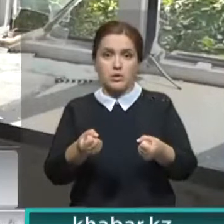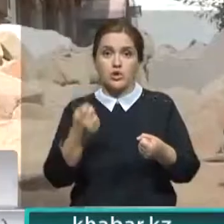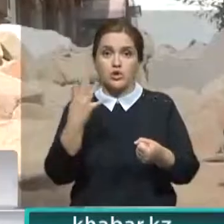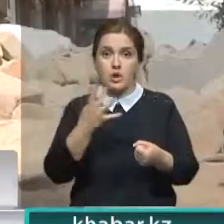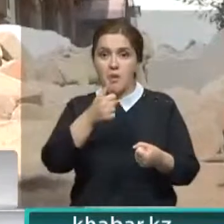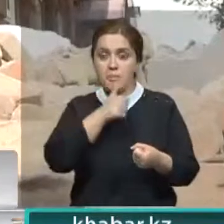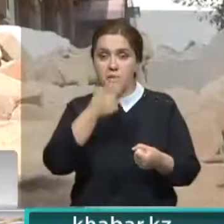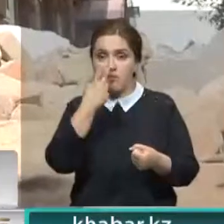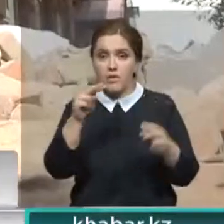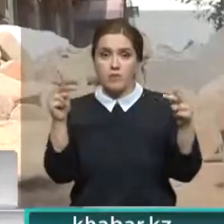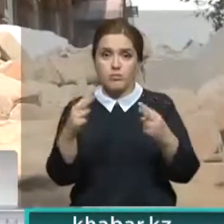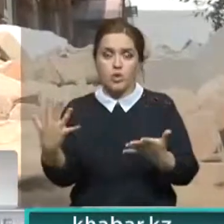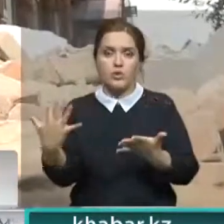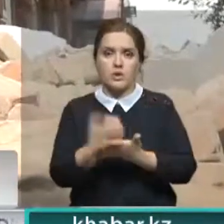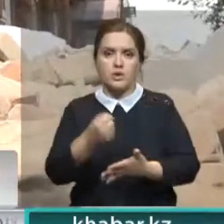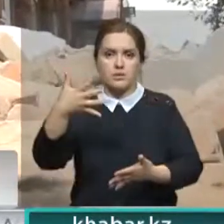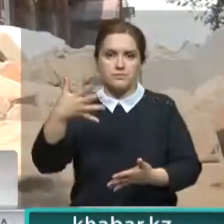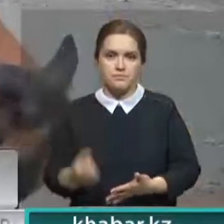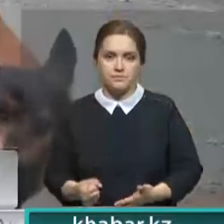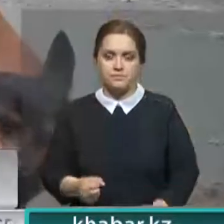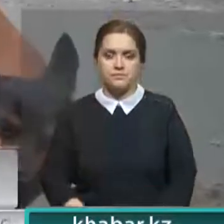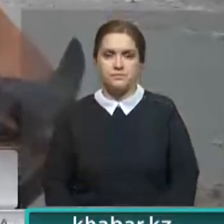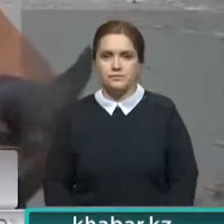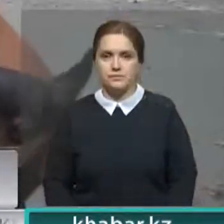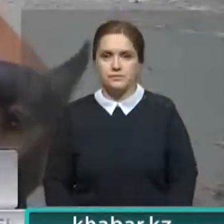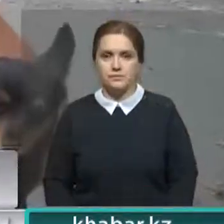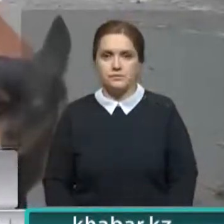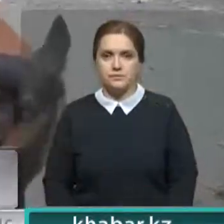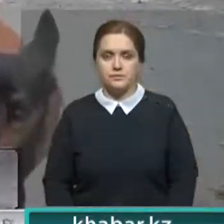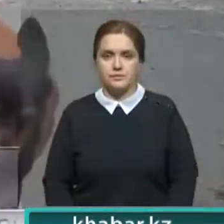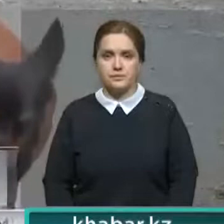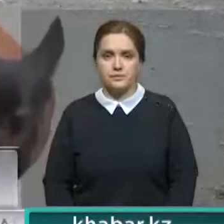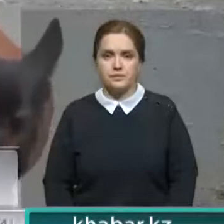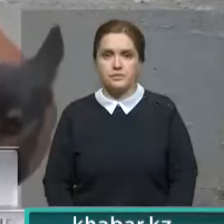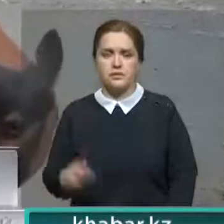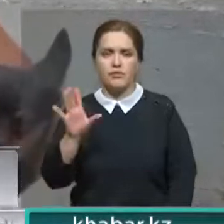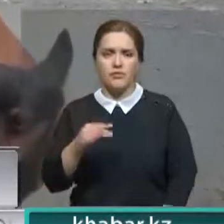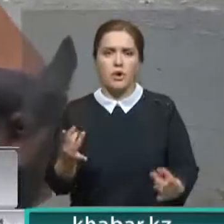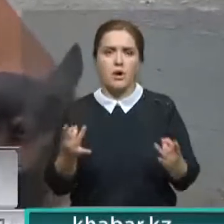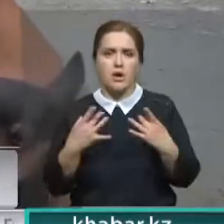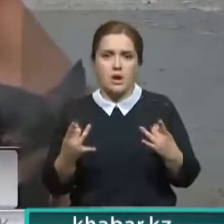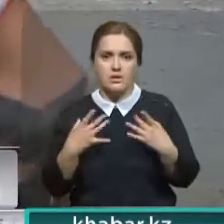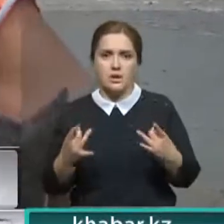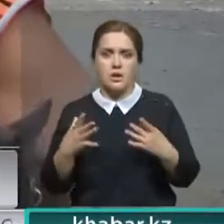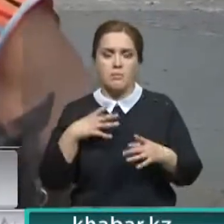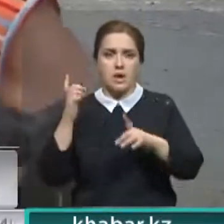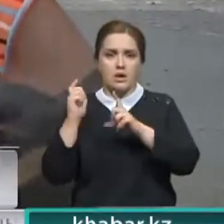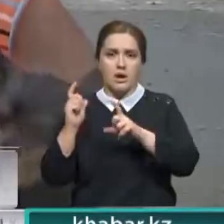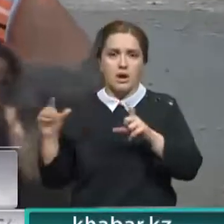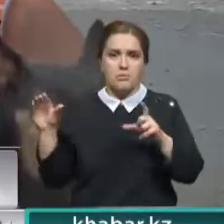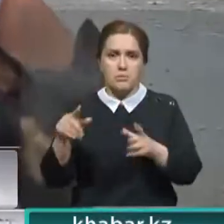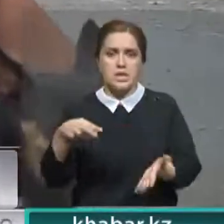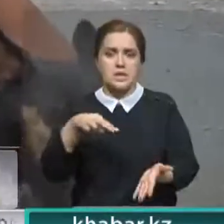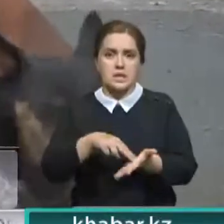рассказывают свидетели, им удалось обрушить стену. Она мне все рассказывала. Как Акамазы подъезжали, как они вот здесь